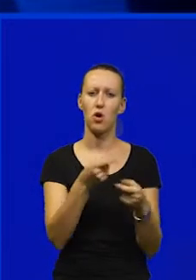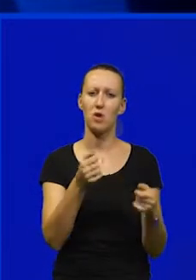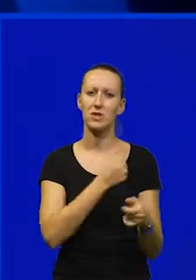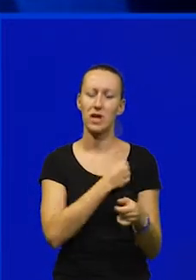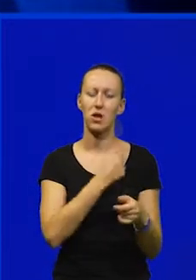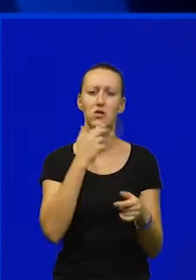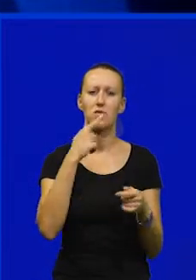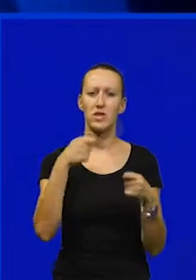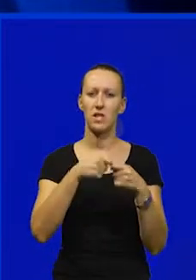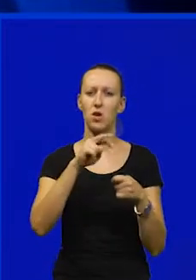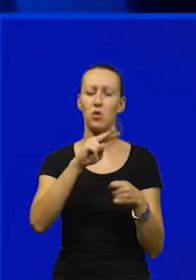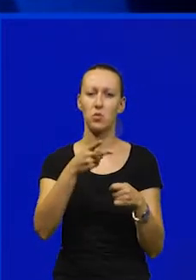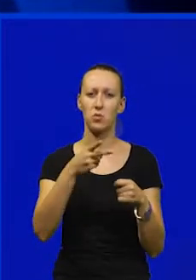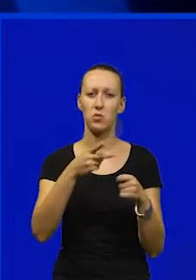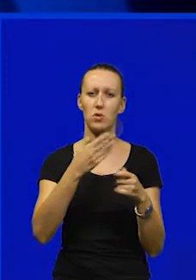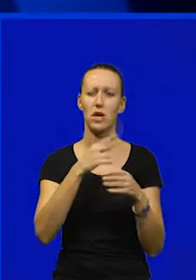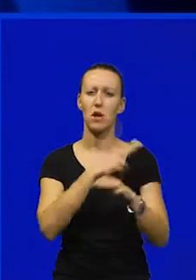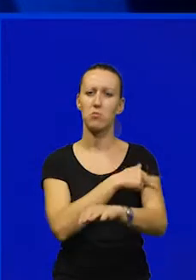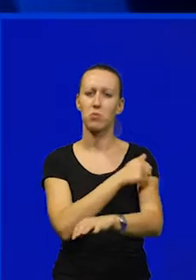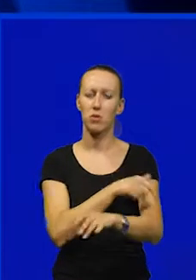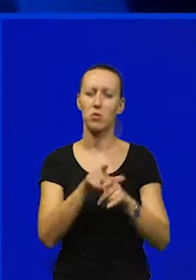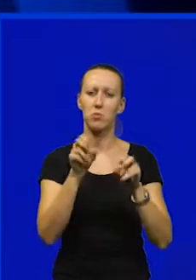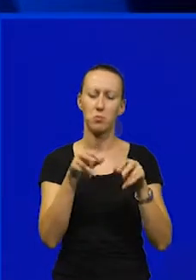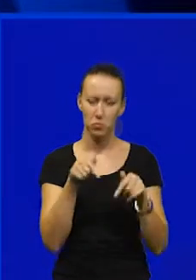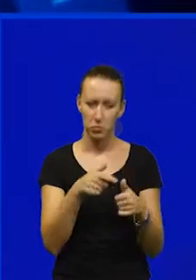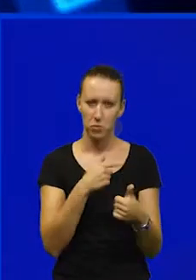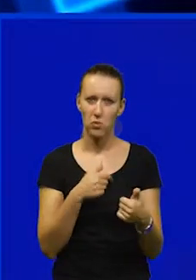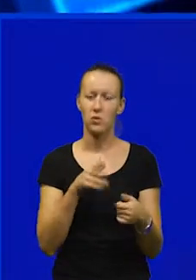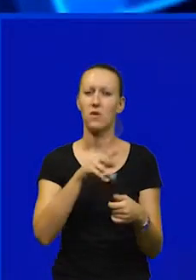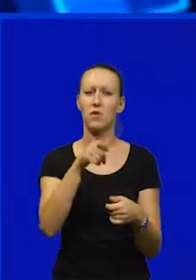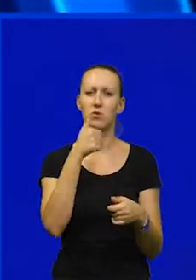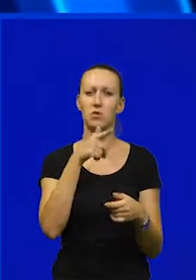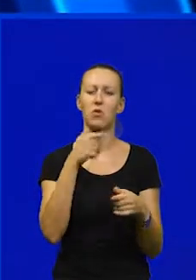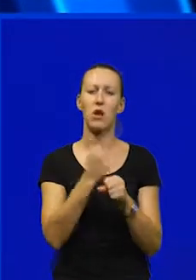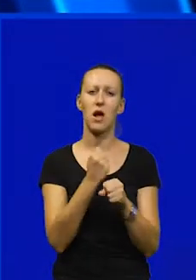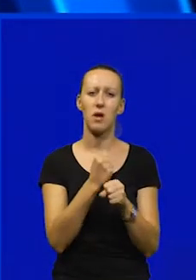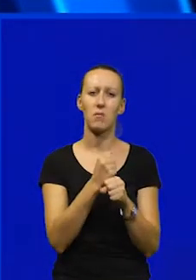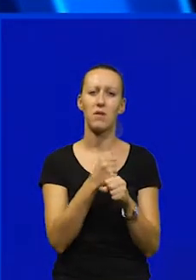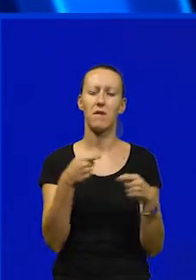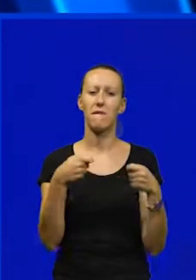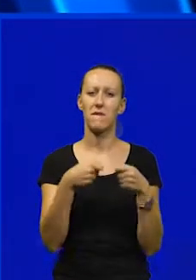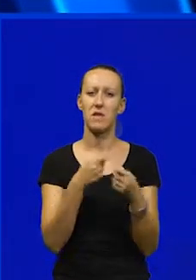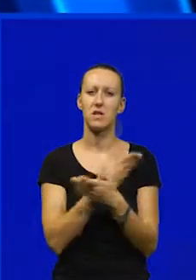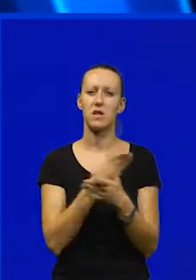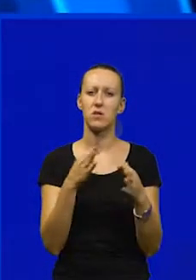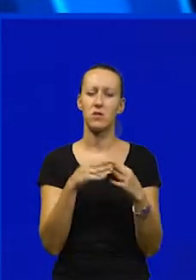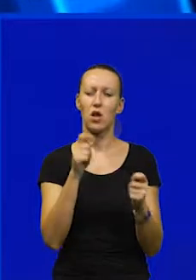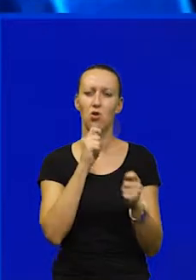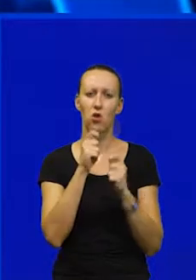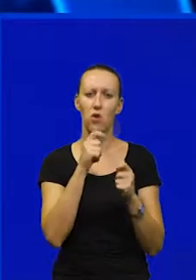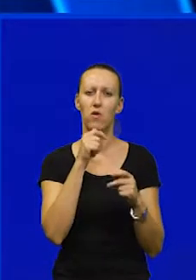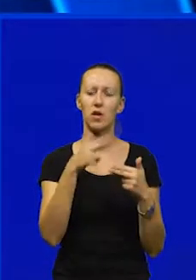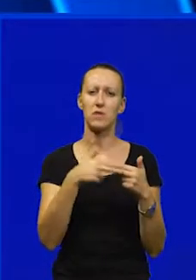jamstva što se tiče druge tranše za bolnicu u Puli sve ovo što smo napravili glede dogovora